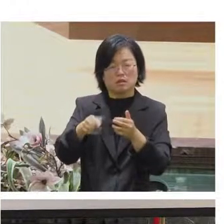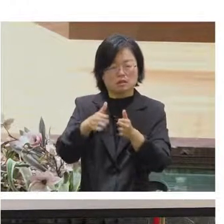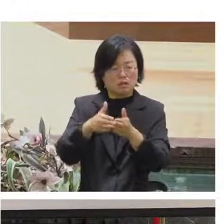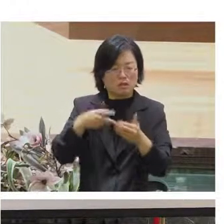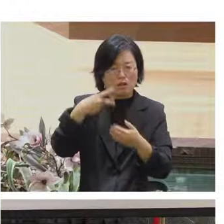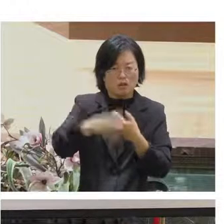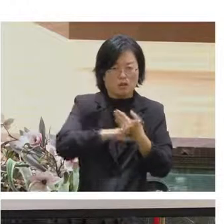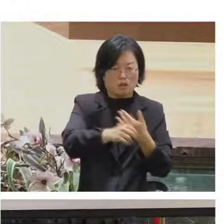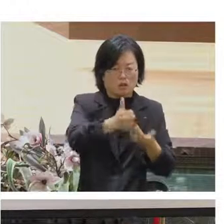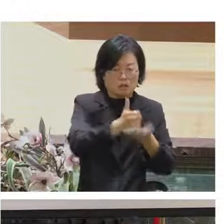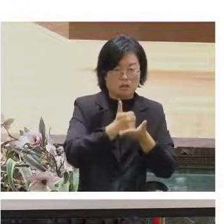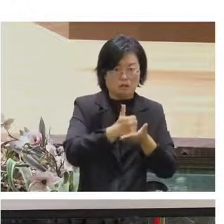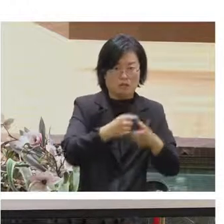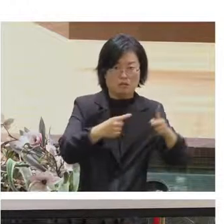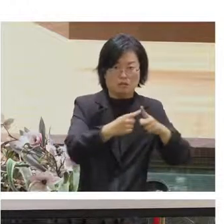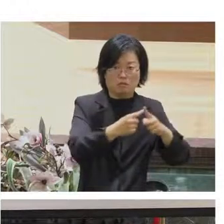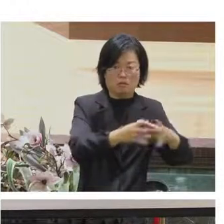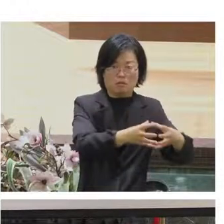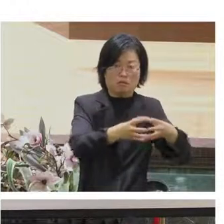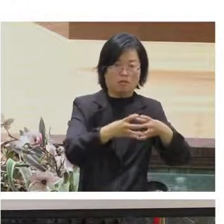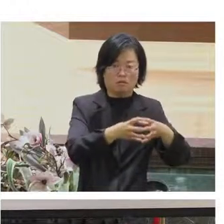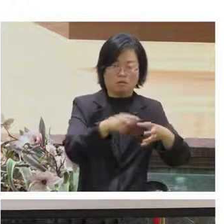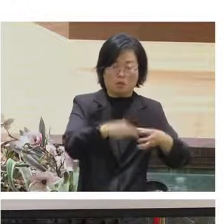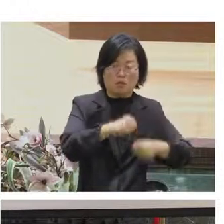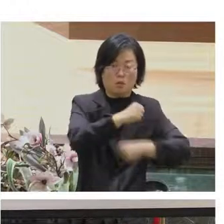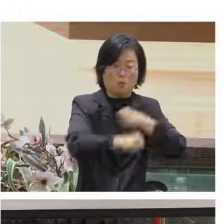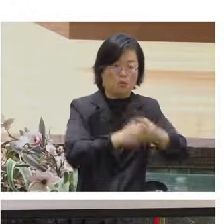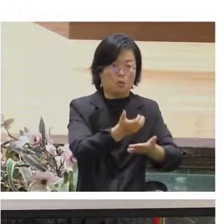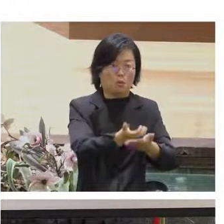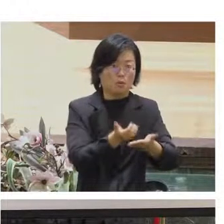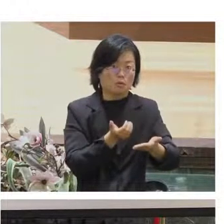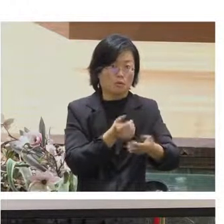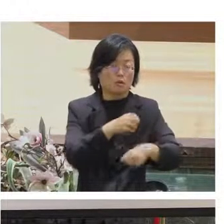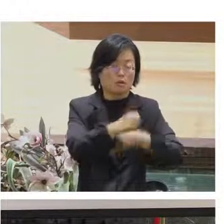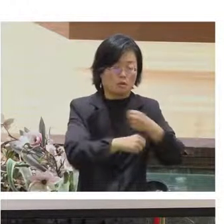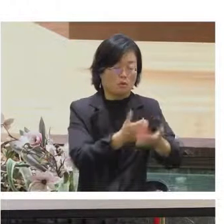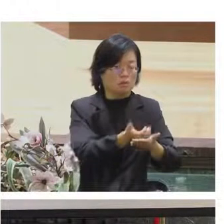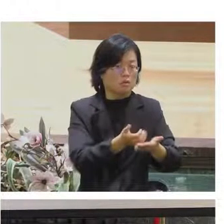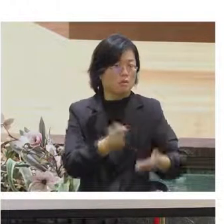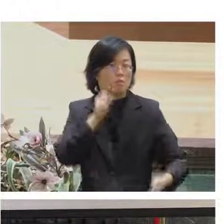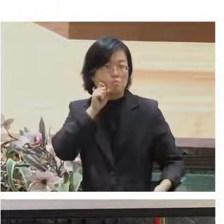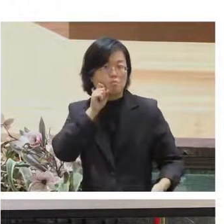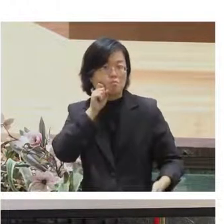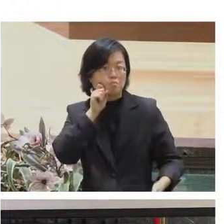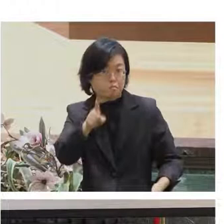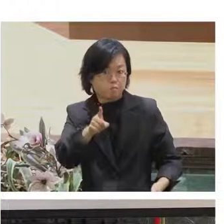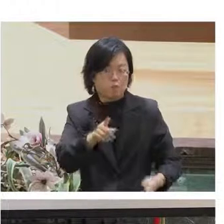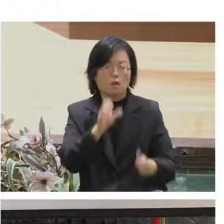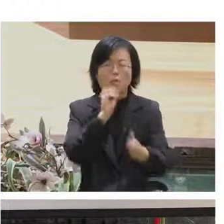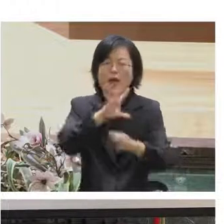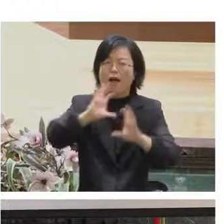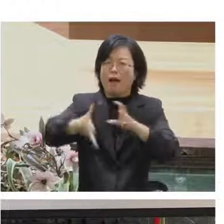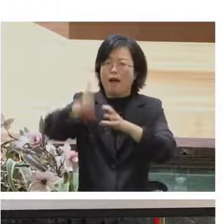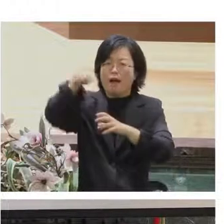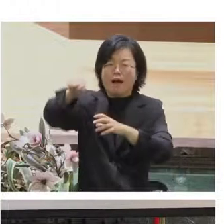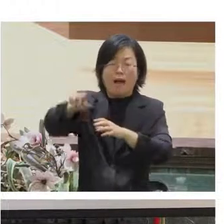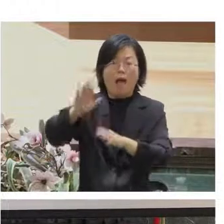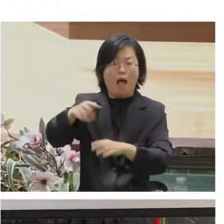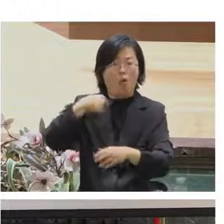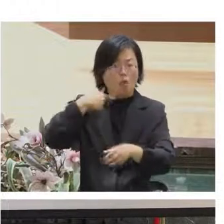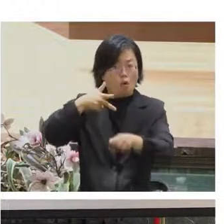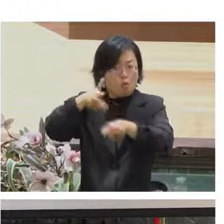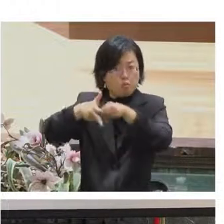馬在可能活動的前一個月就要開始跟總統方溝通說我要拍影片我的腳本是什麼